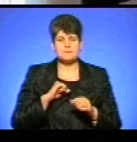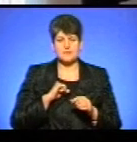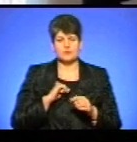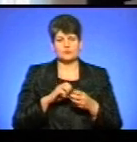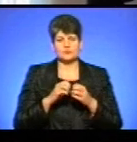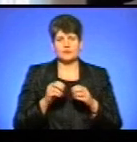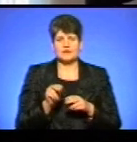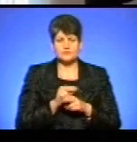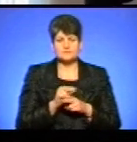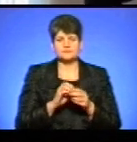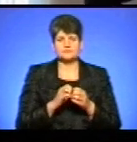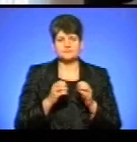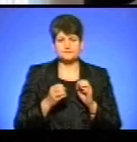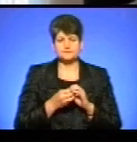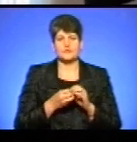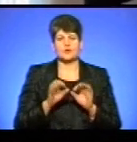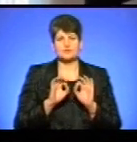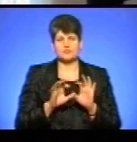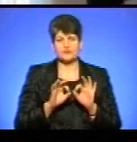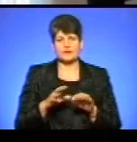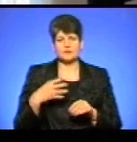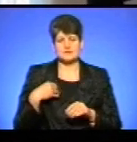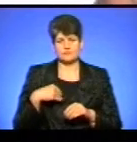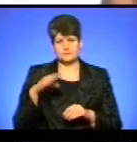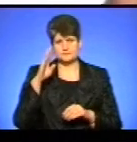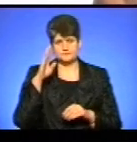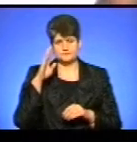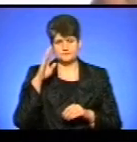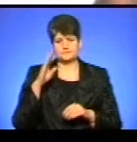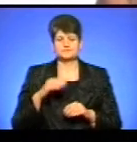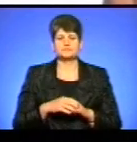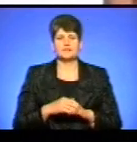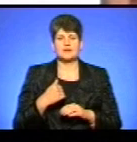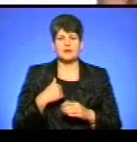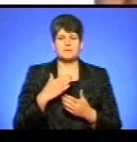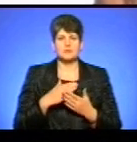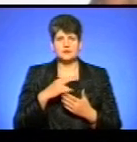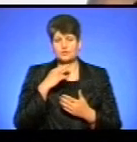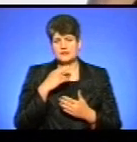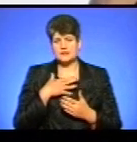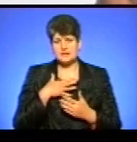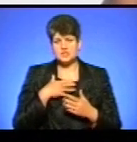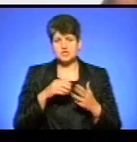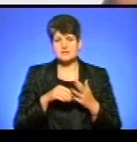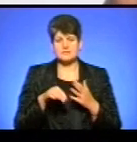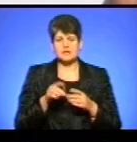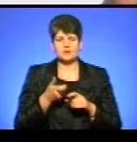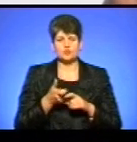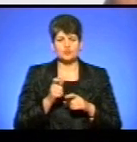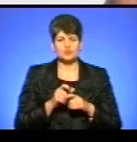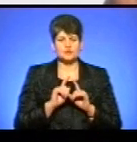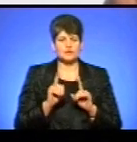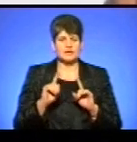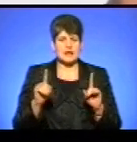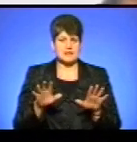психотравм війни розповідає Іван Сулятицький зі Львова. Я маю на увазі наступне. На нашій землі є дуже унікальні